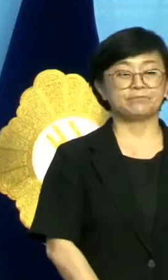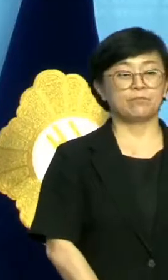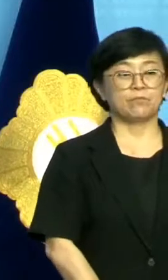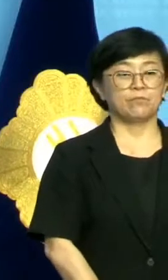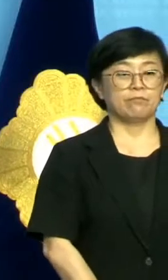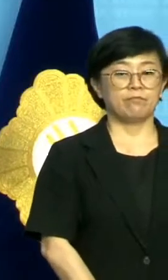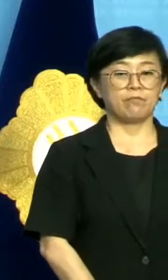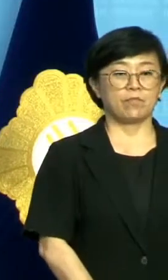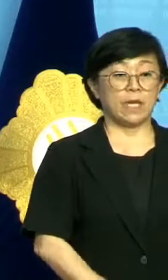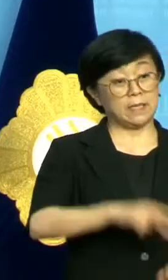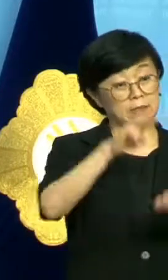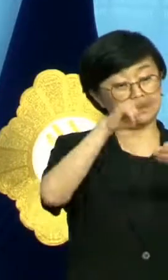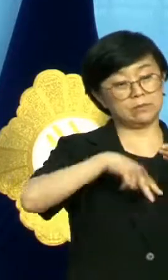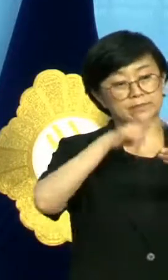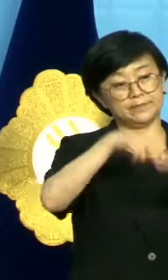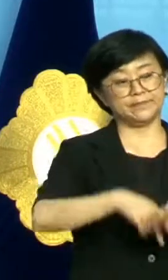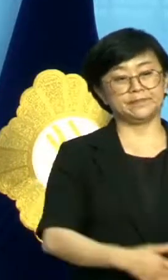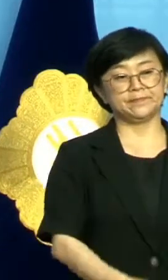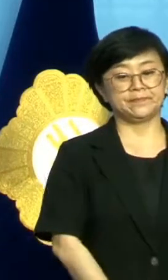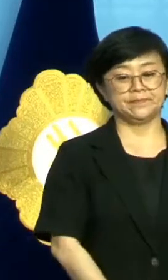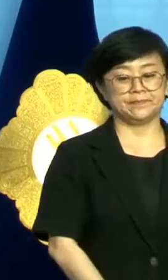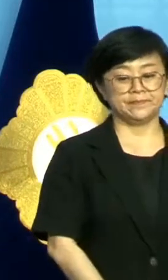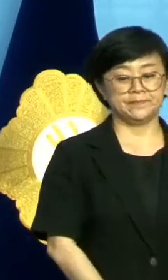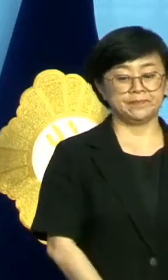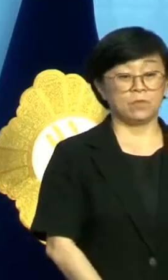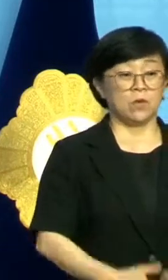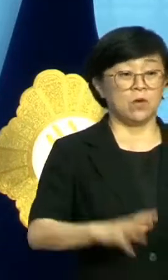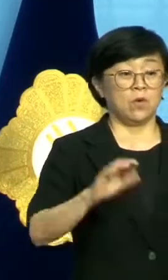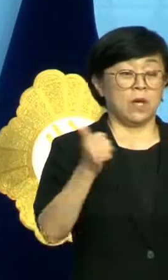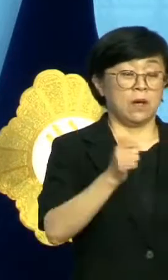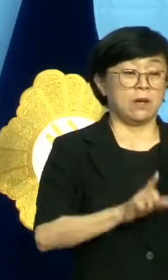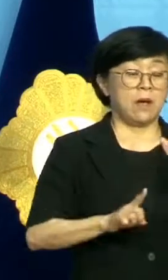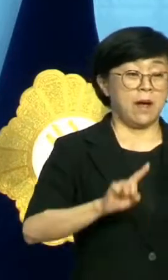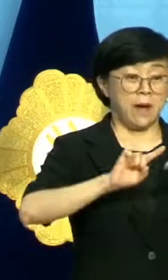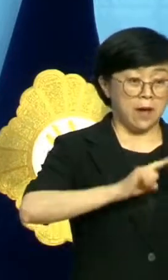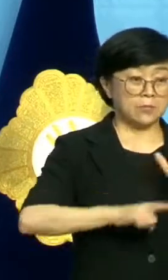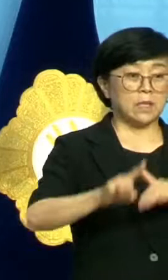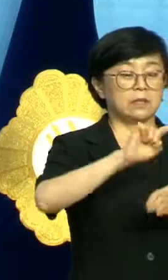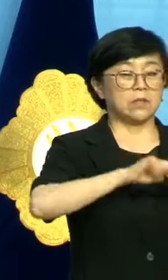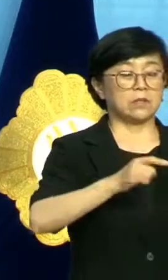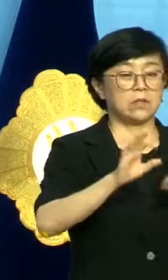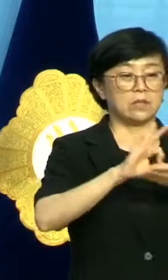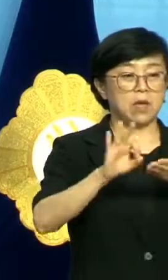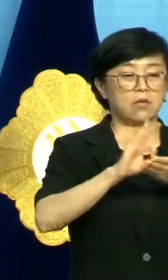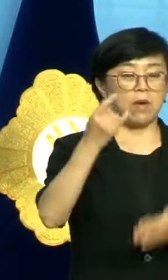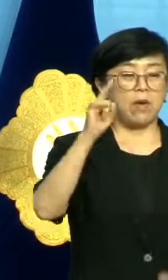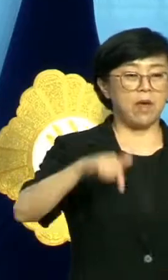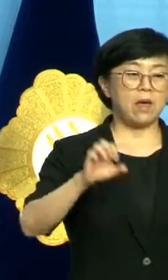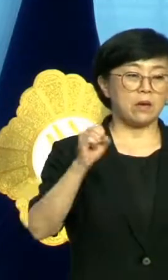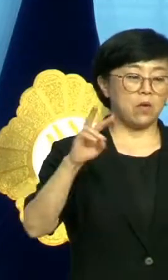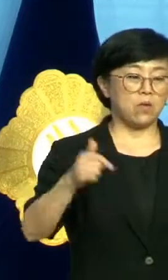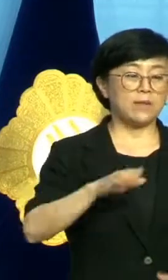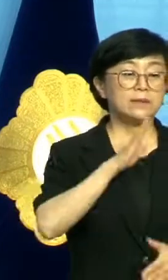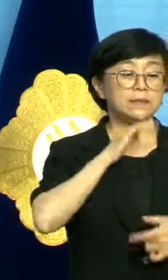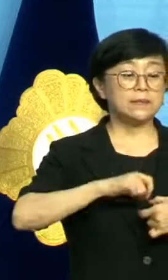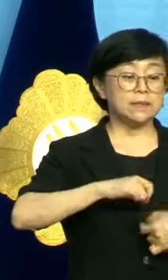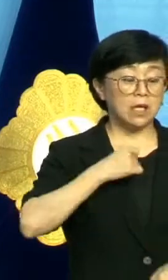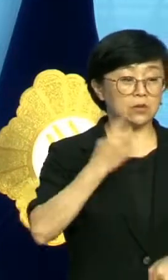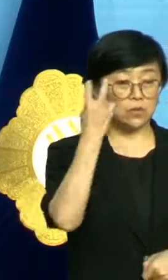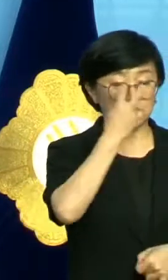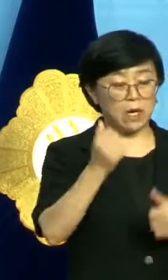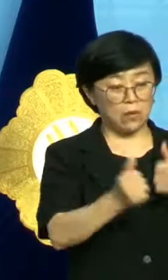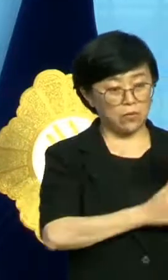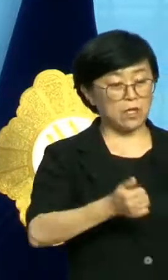기자회견 문 읽도록 하겠습니다. 국회가 나서서 사용 후 해결료 경주지역 공론화 진상조사위 구성하라.